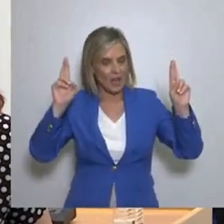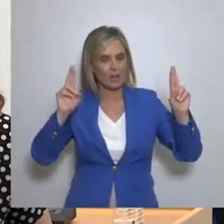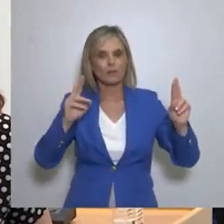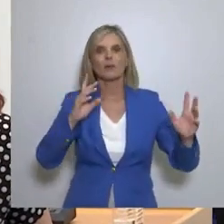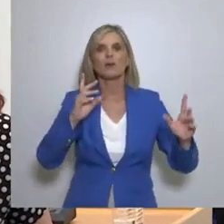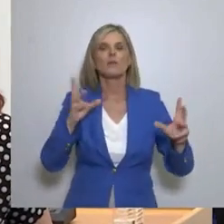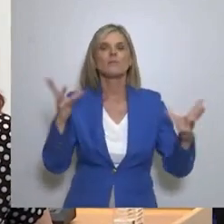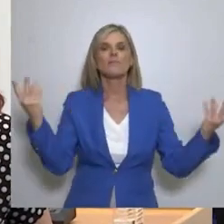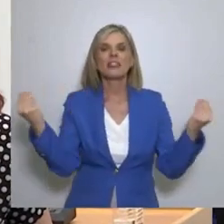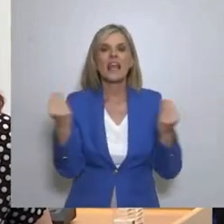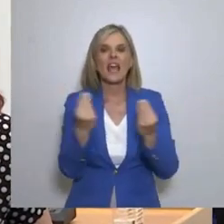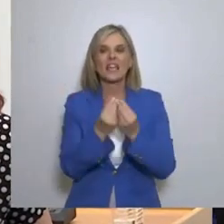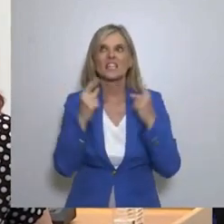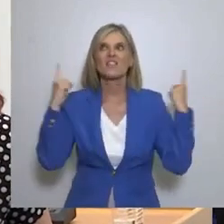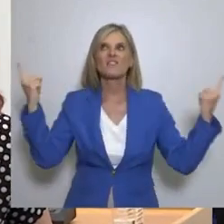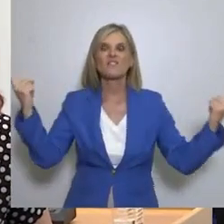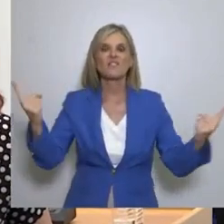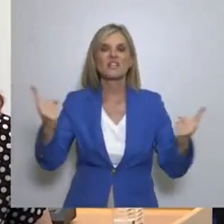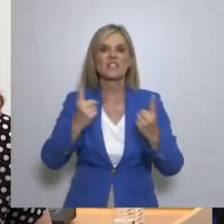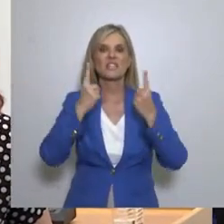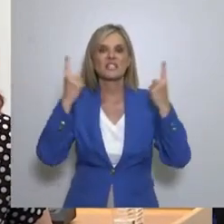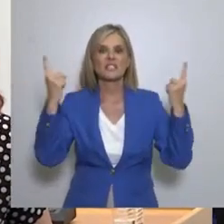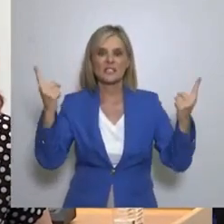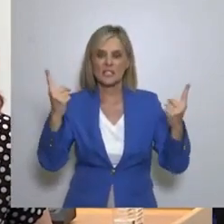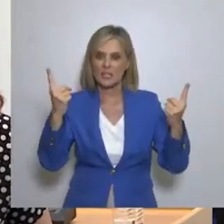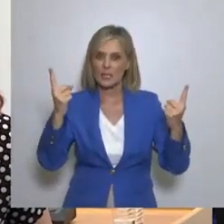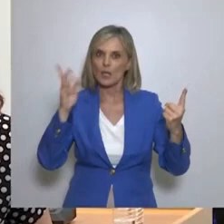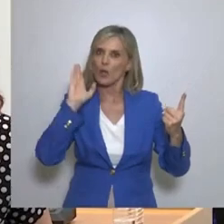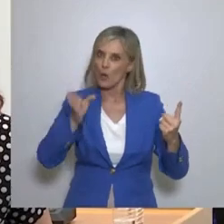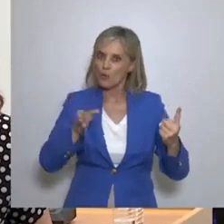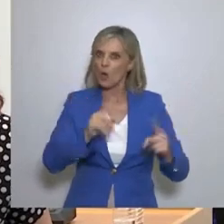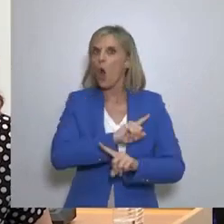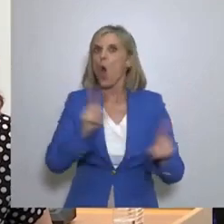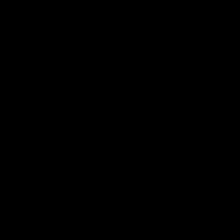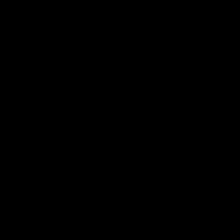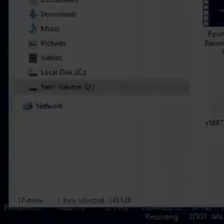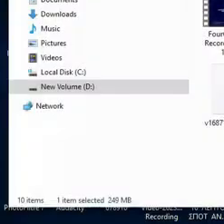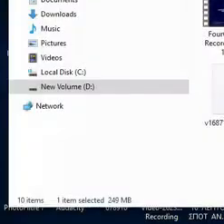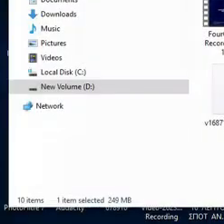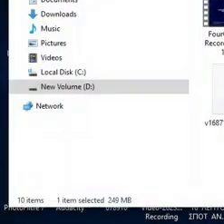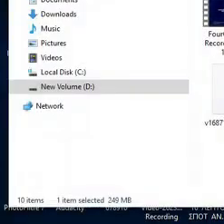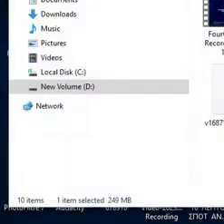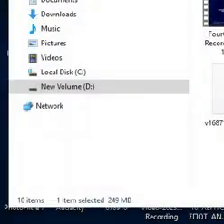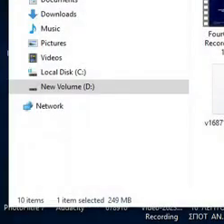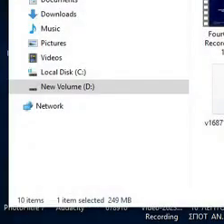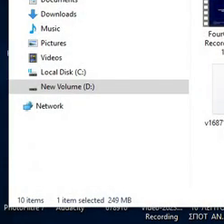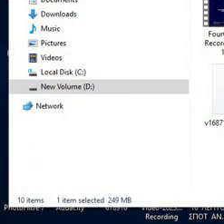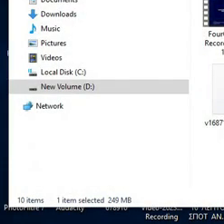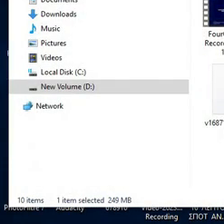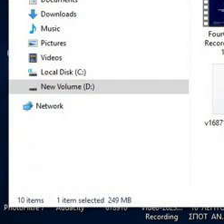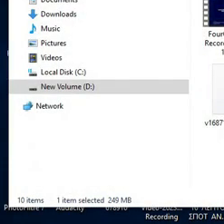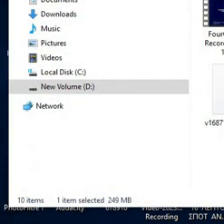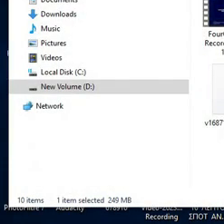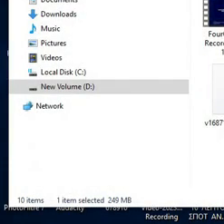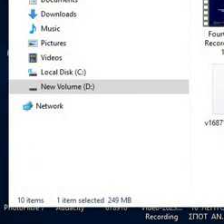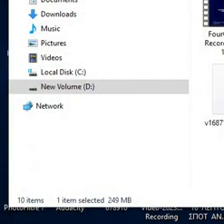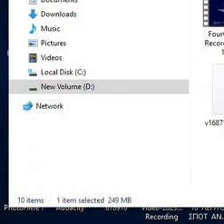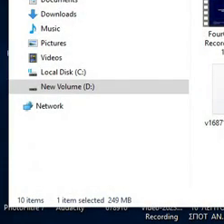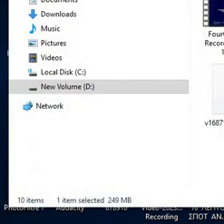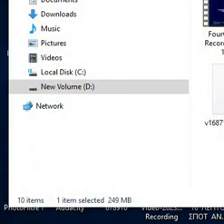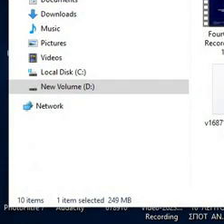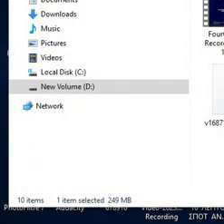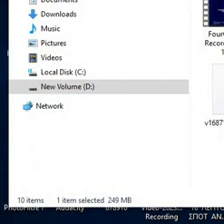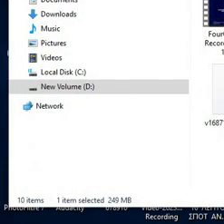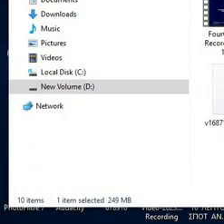οποιαδήποτε καινοδομία Και όπως αυτή εμφανιστεί Αρκεί να μην προκαλεί βλάβη στο περιβάλλον Και στον έλλεινα πολίτη Και βέβαια στη